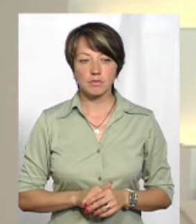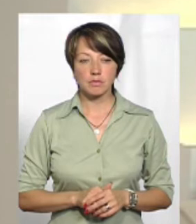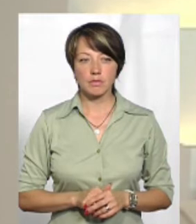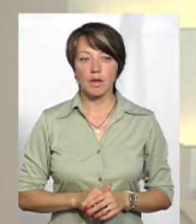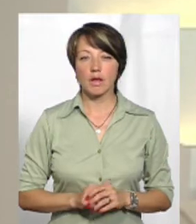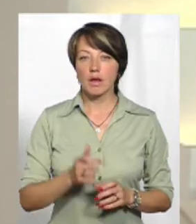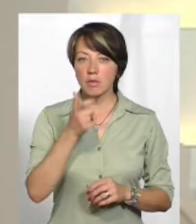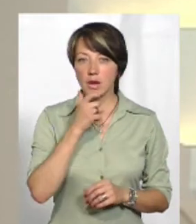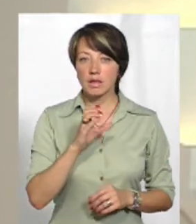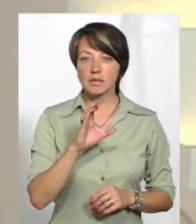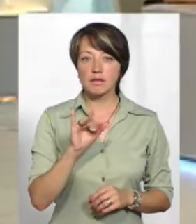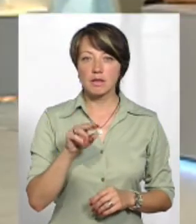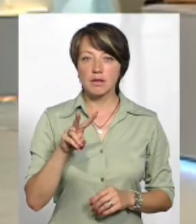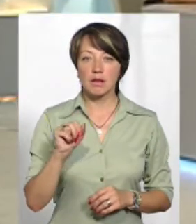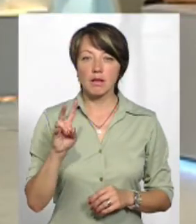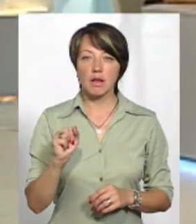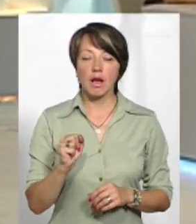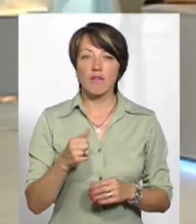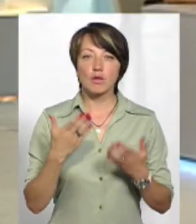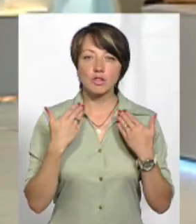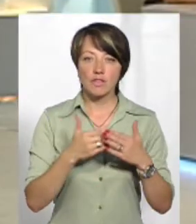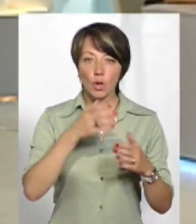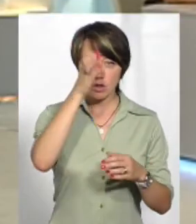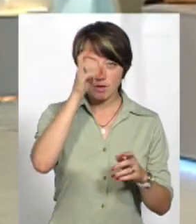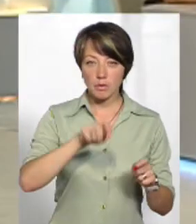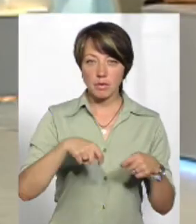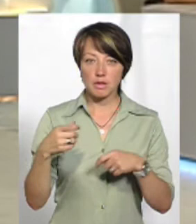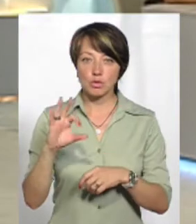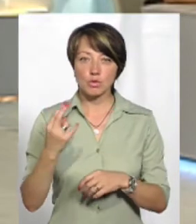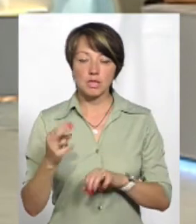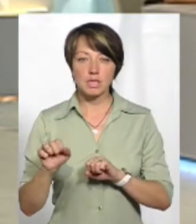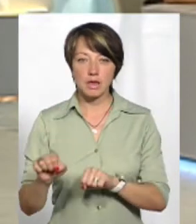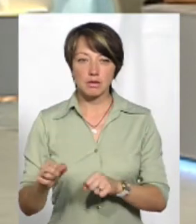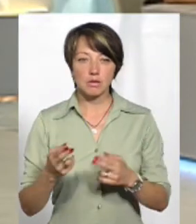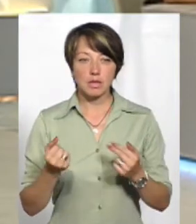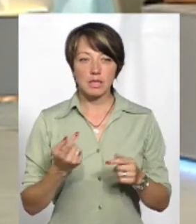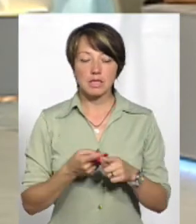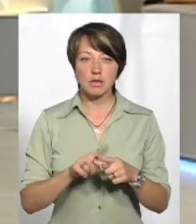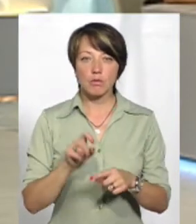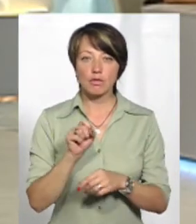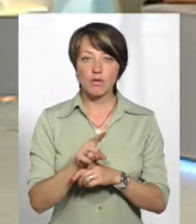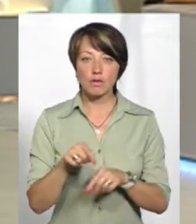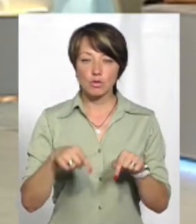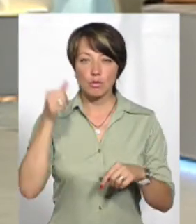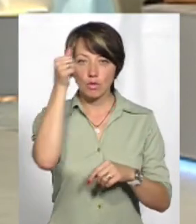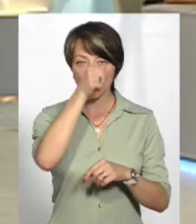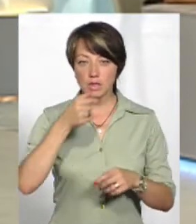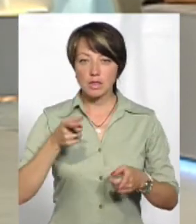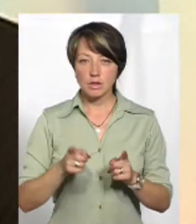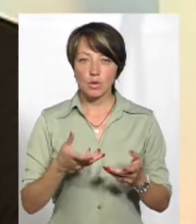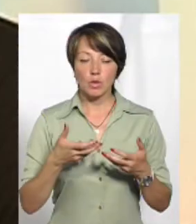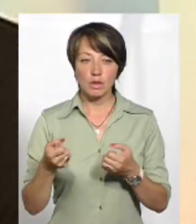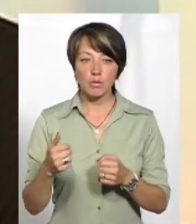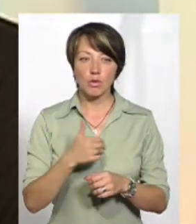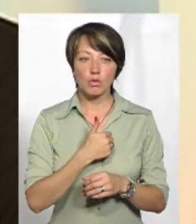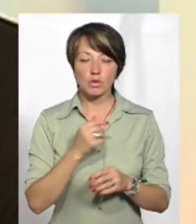От, пані Светлана, ця тема з пільговим відпочинком. Від освіти її передали судзапистою, так? Так, ці повноваження в цьому році дійсно ми отримали,